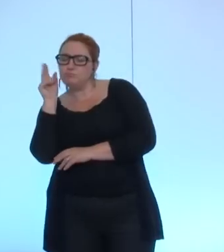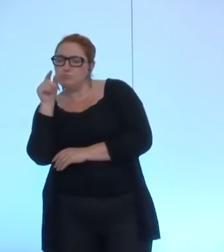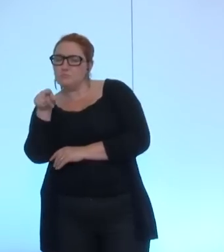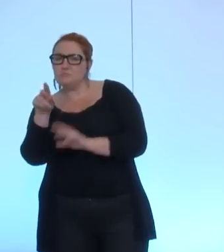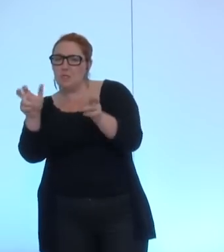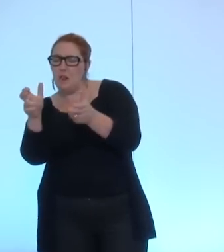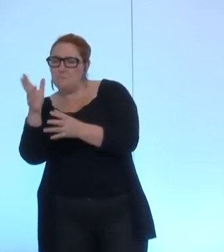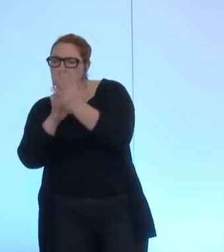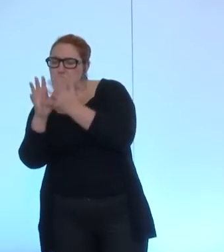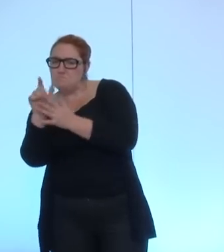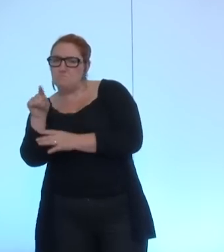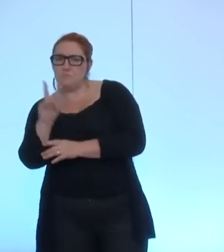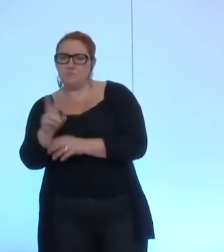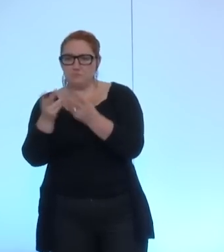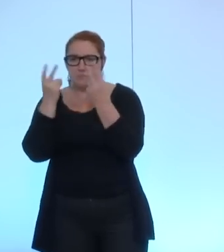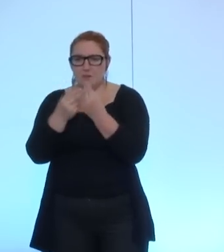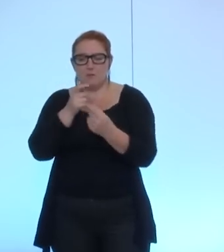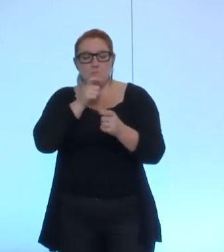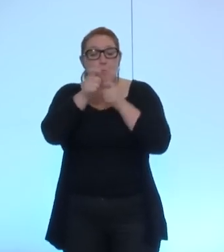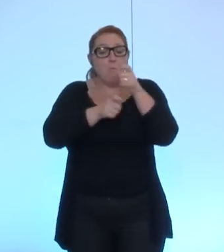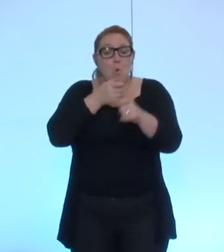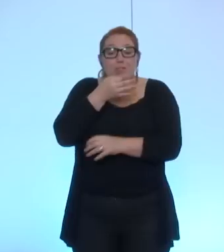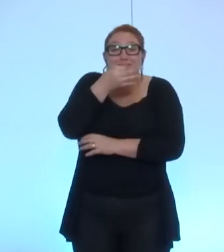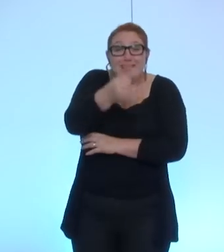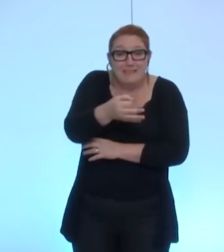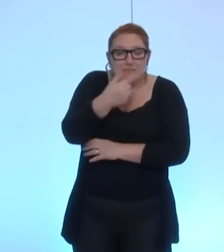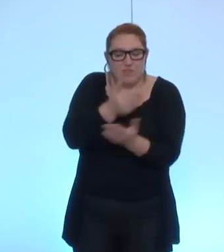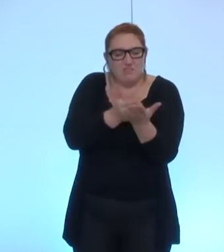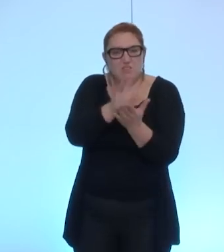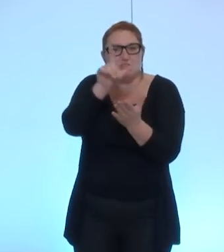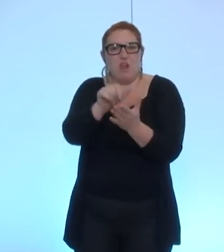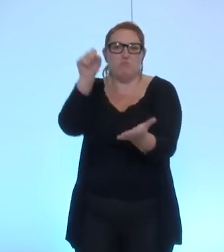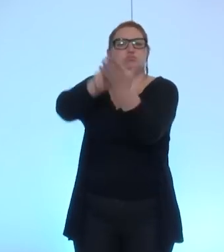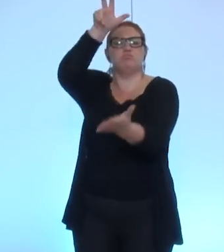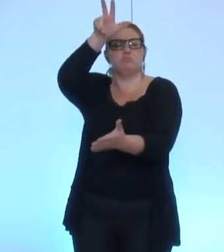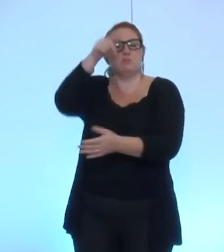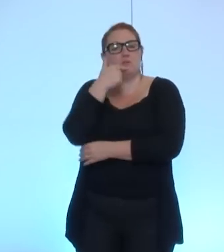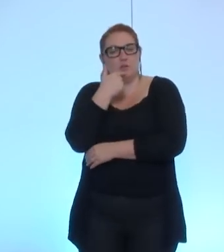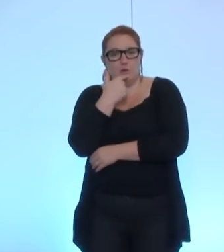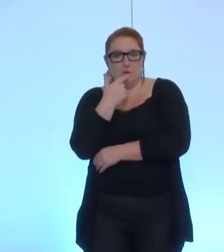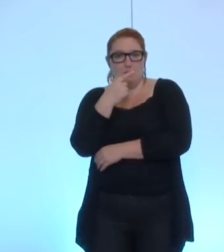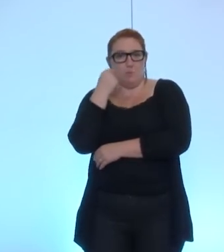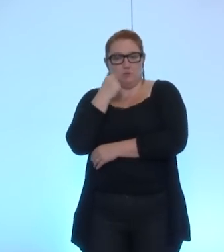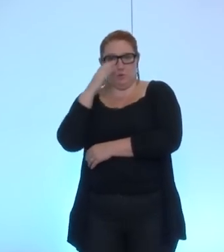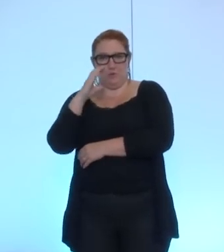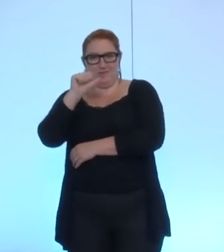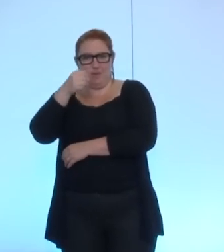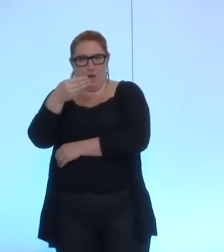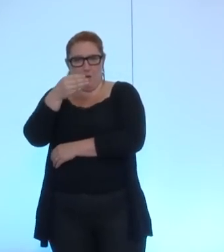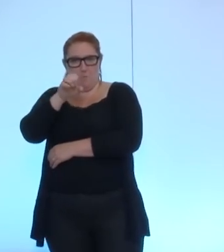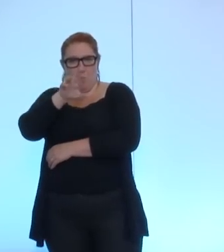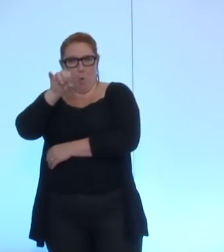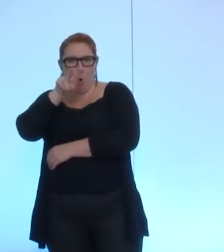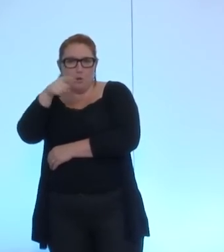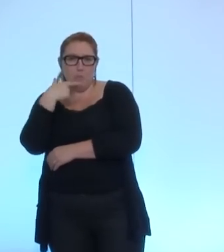expliquant qu'effectivement quand on utilise certains mots on leur donne déjà un certain sens alors David Cameron il a parlé de monstres Jean-Pierre